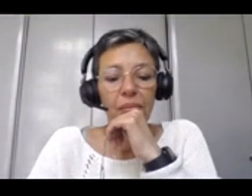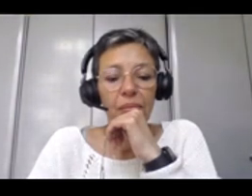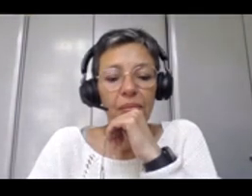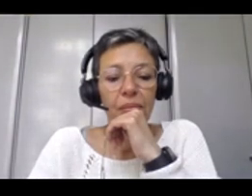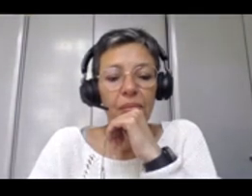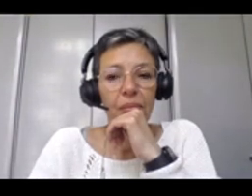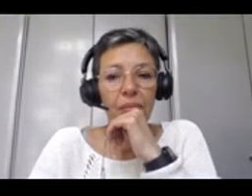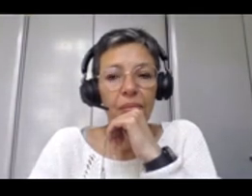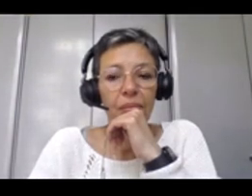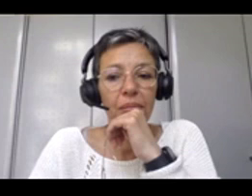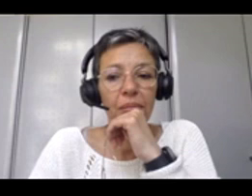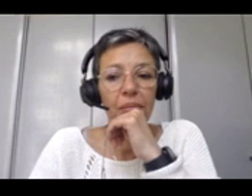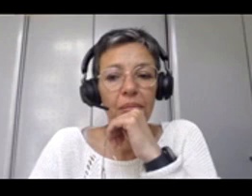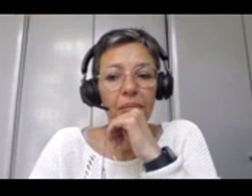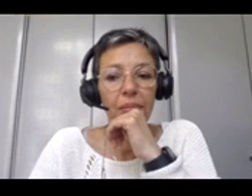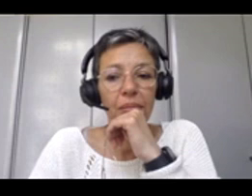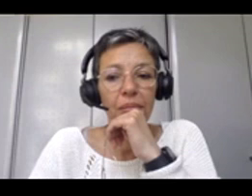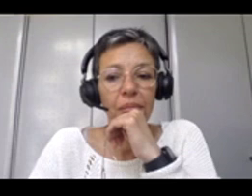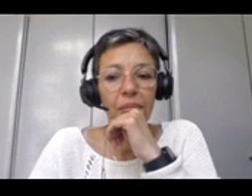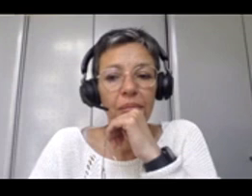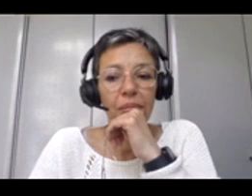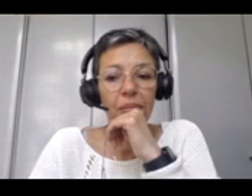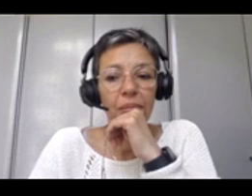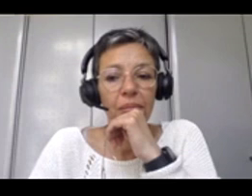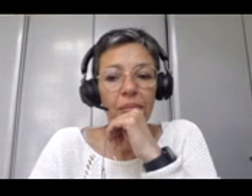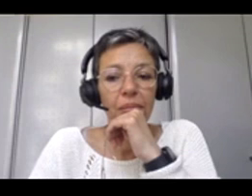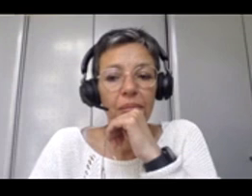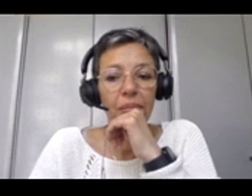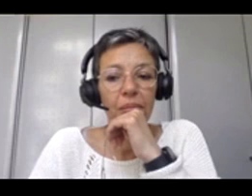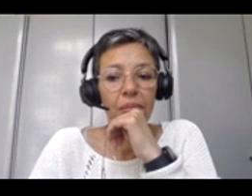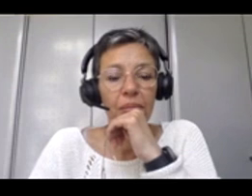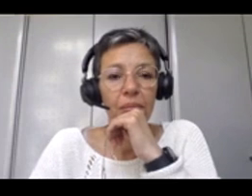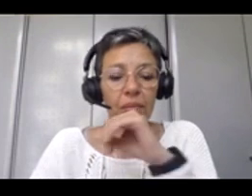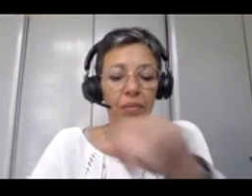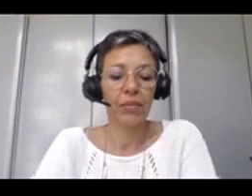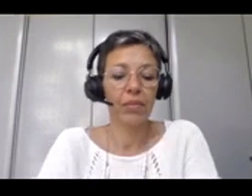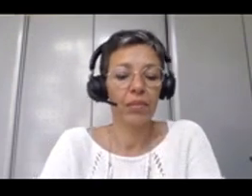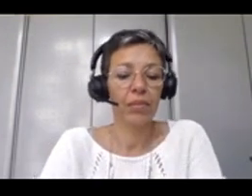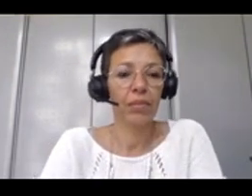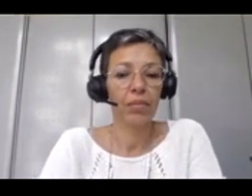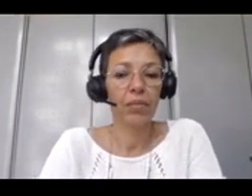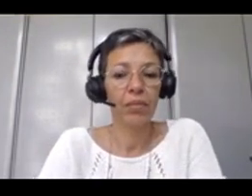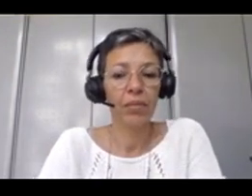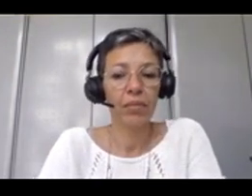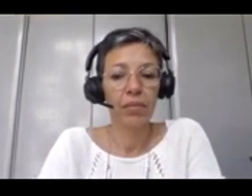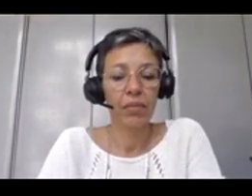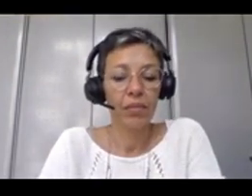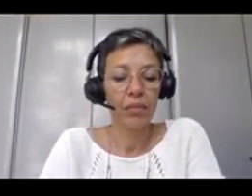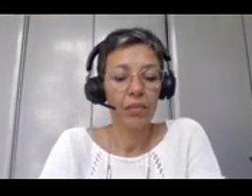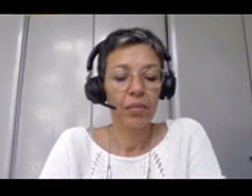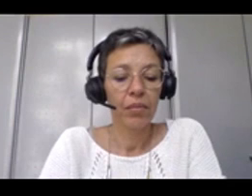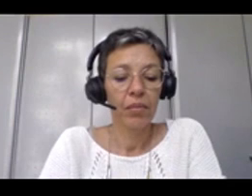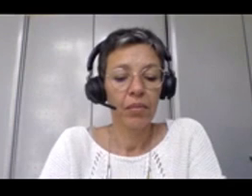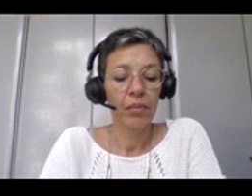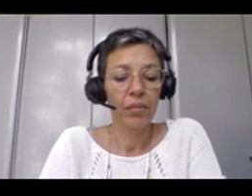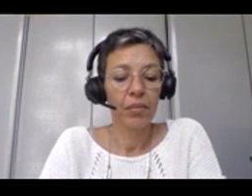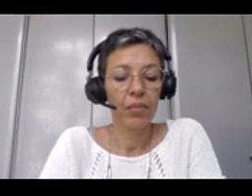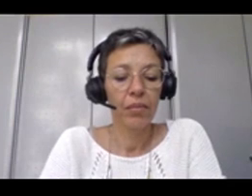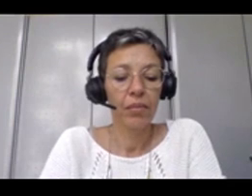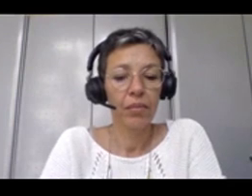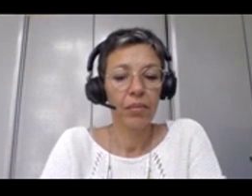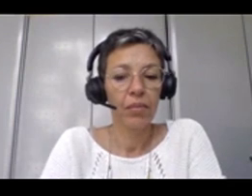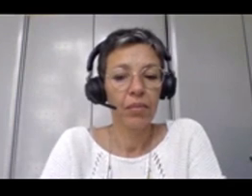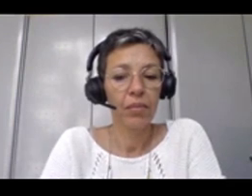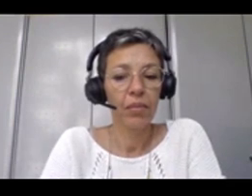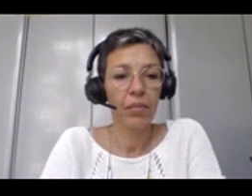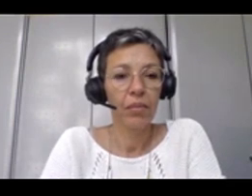qui sont issus de consensus. Alors, le consensus, c'est quelque chose qu'on oublie parce qu'on est souvent dans des rapports un peu plus brutaux en France. Le consensus, ça veut dire